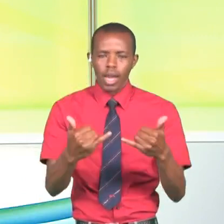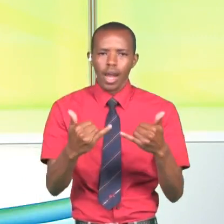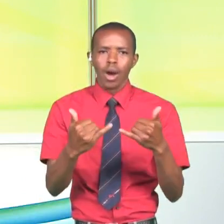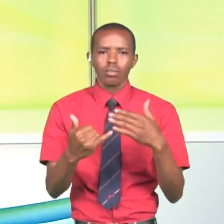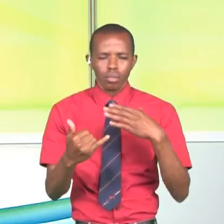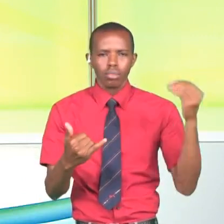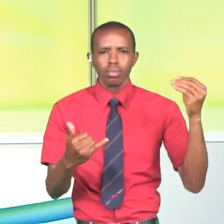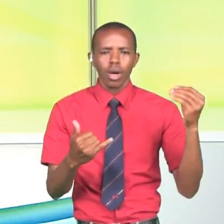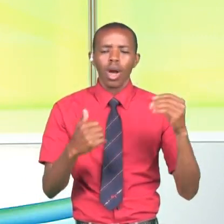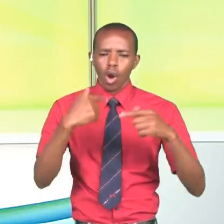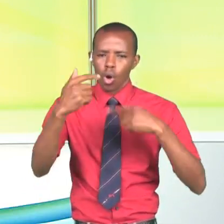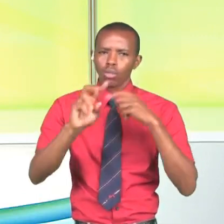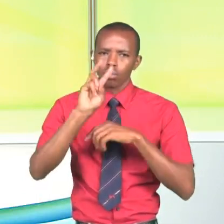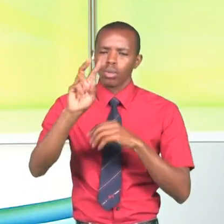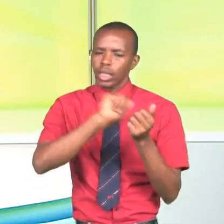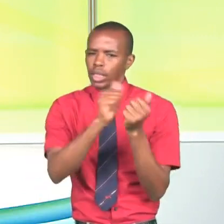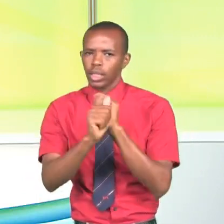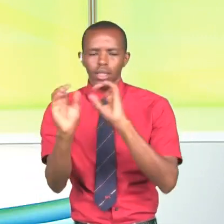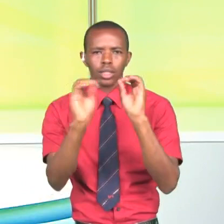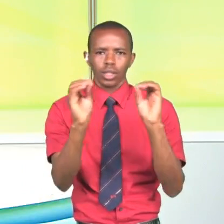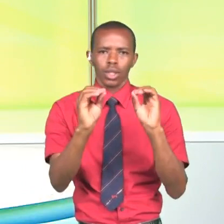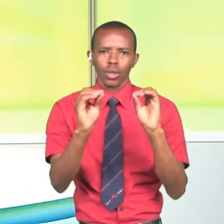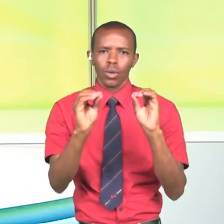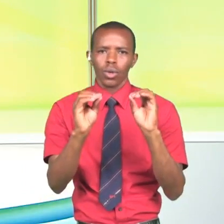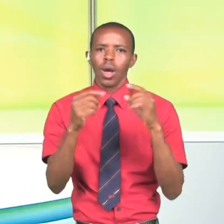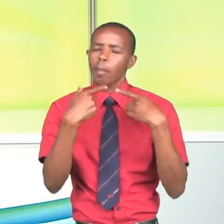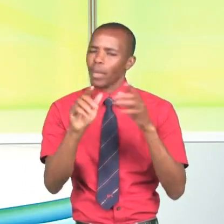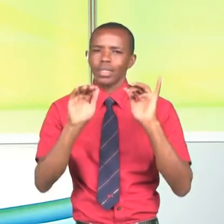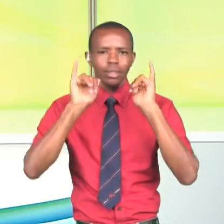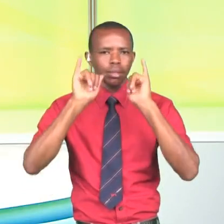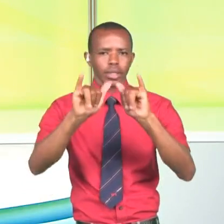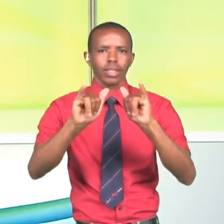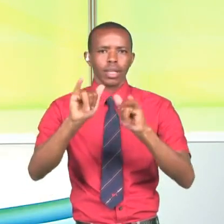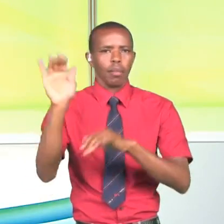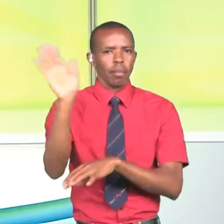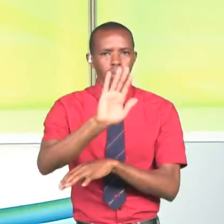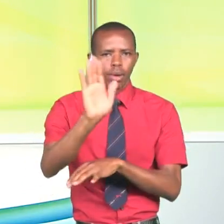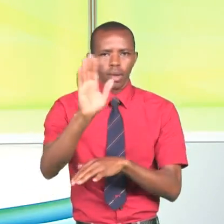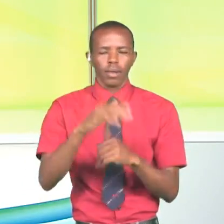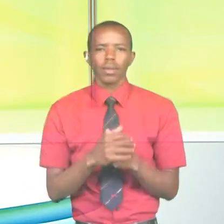lakini endelea kutazama usibadilishe chaneli wala usiboneshe kibo nyonyo. Masalamu.